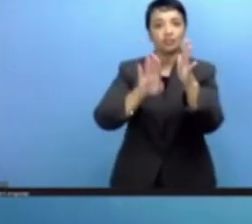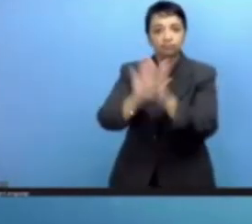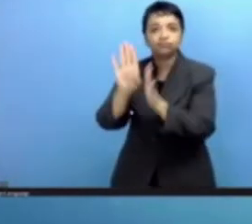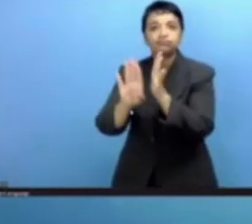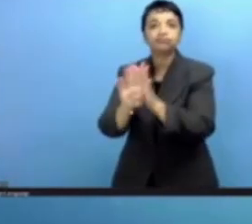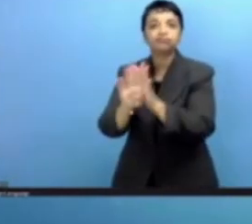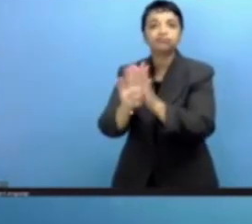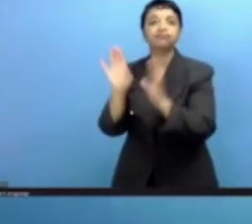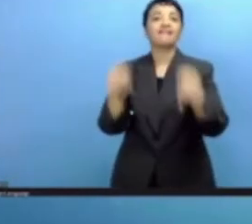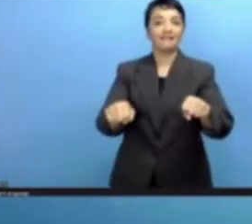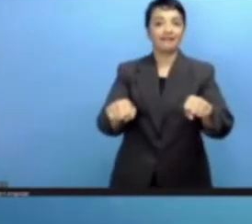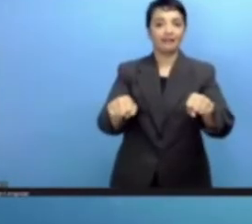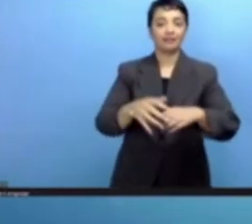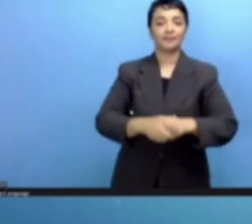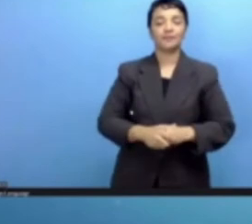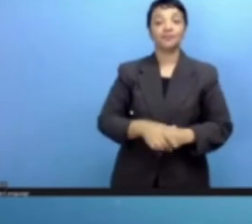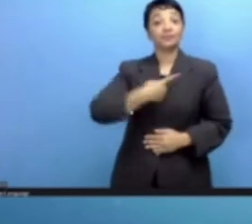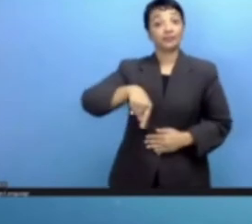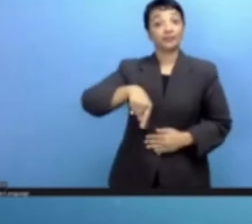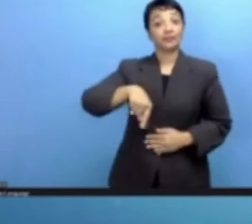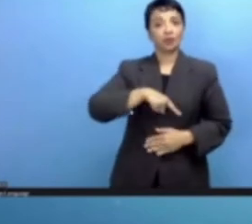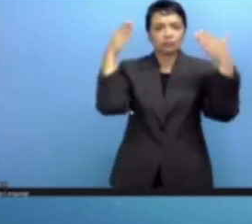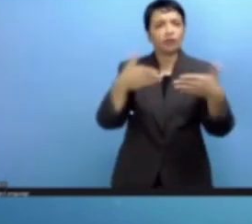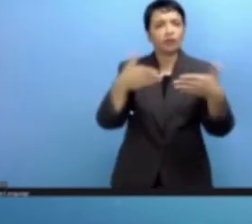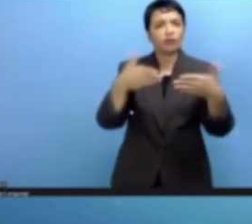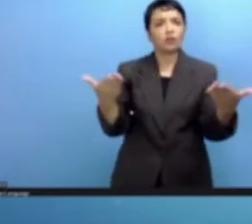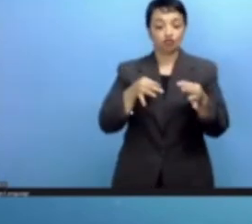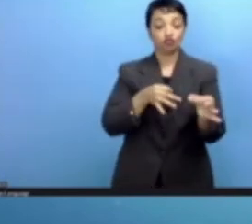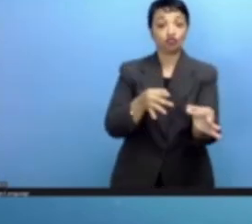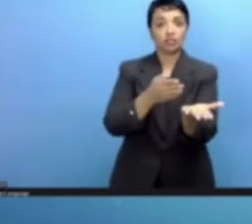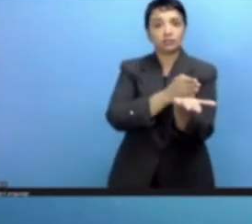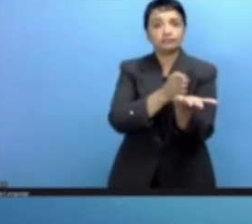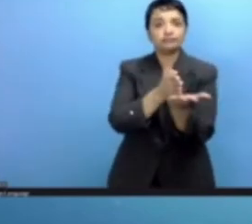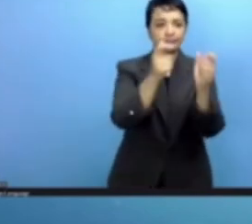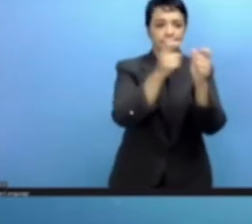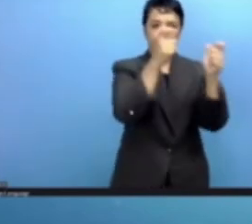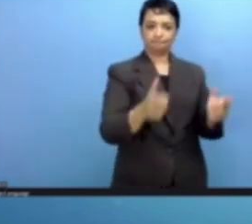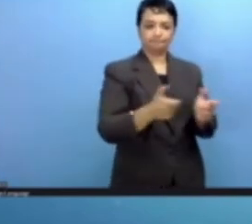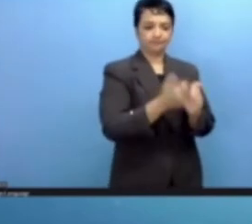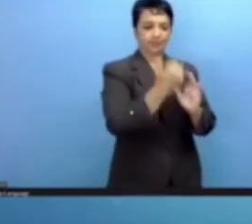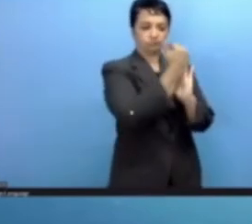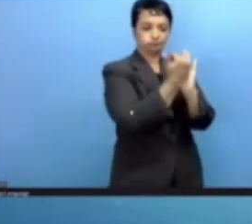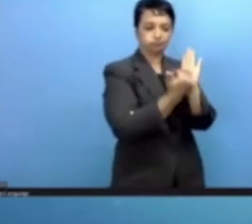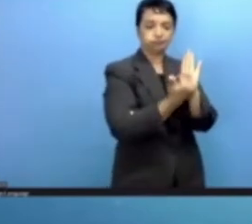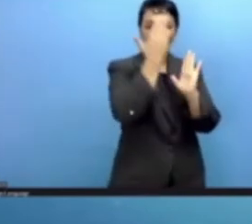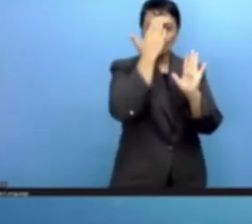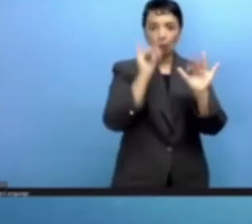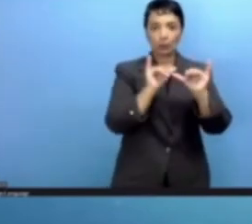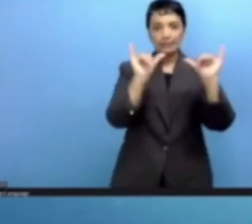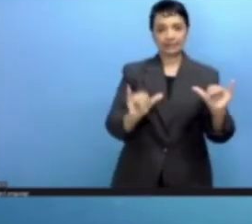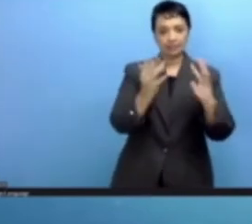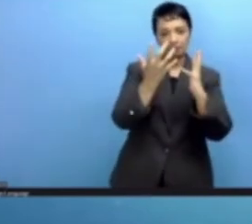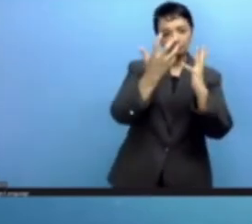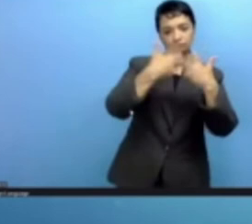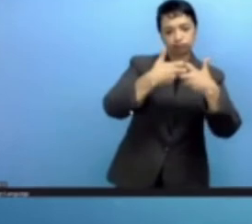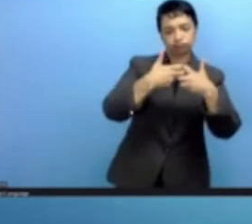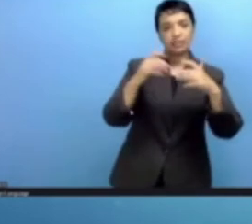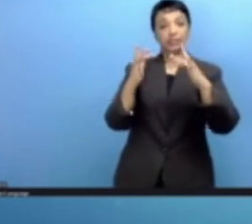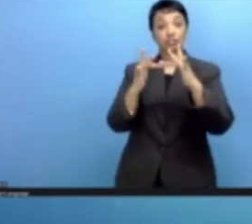اقتصاد شامل ورقمي ونعمل على تطوير البنية التحتية مع تمكين